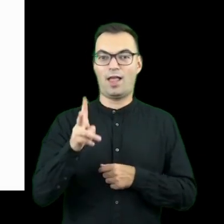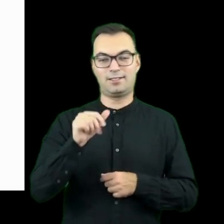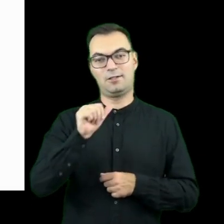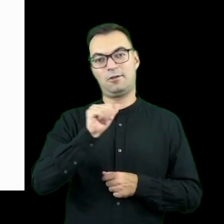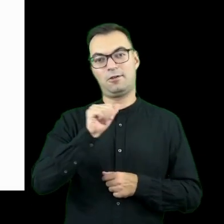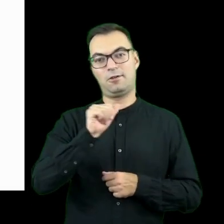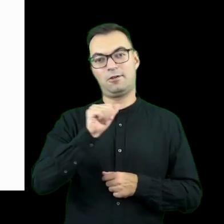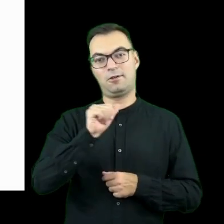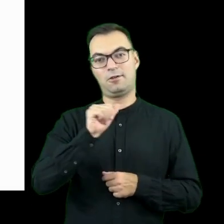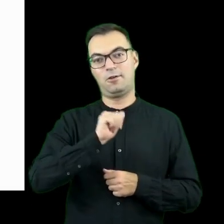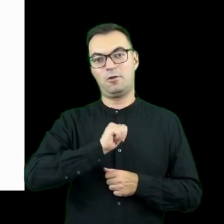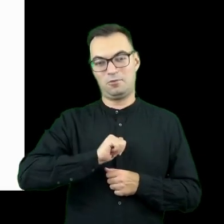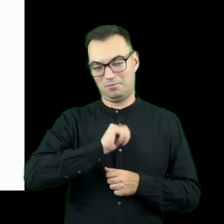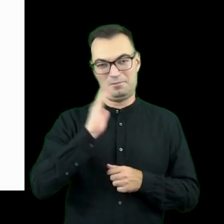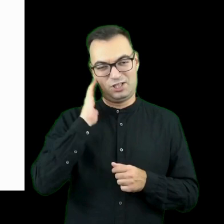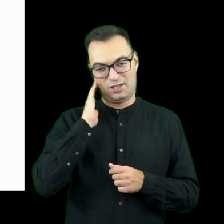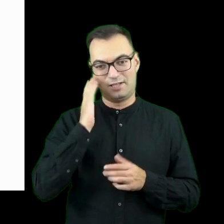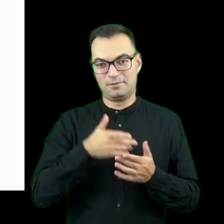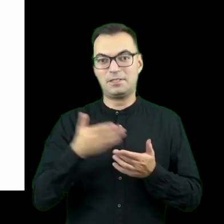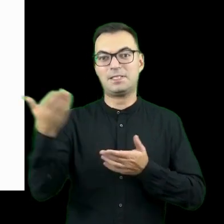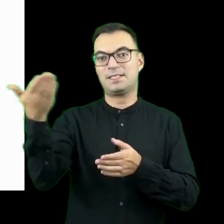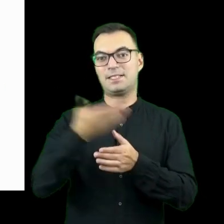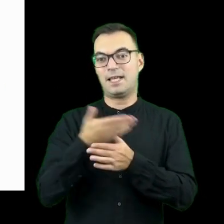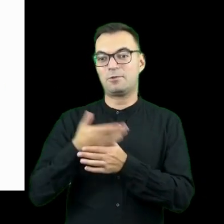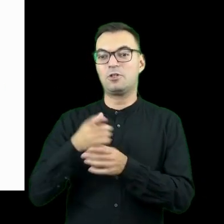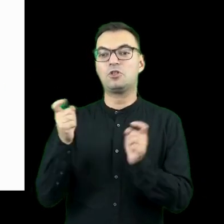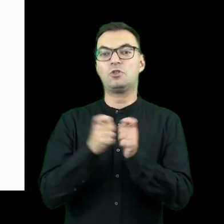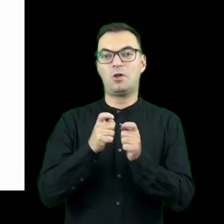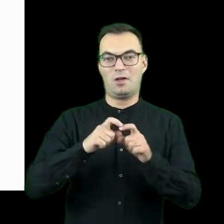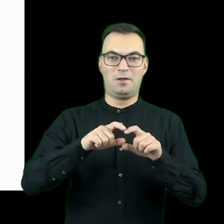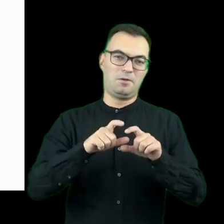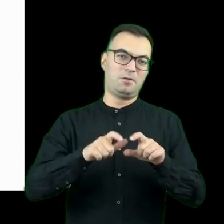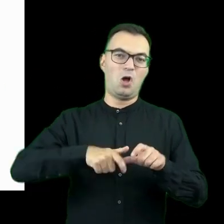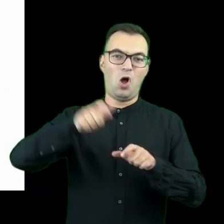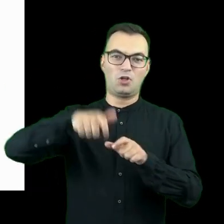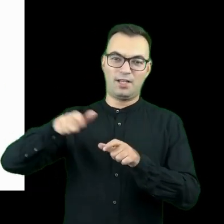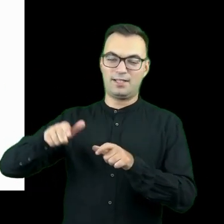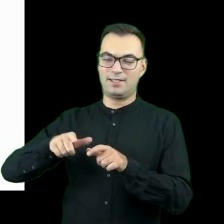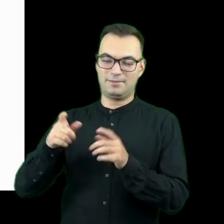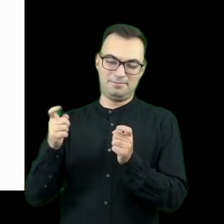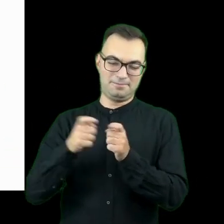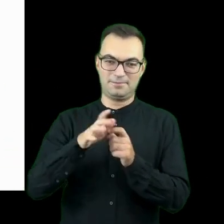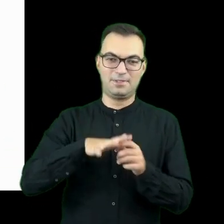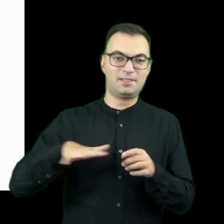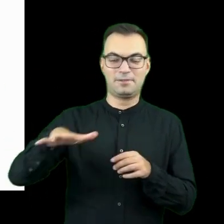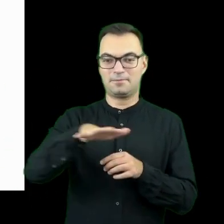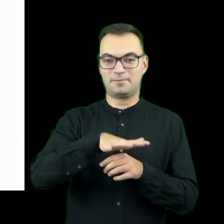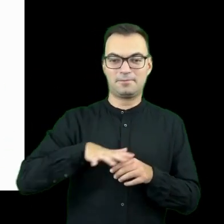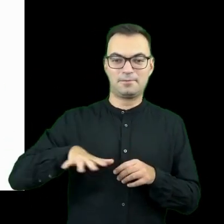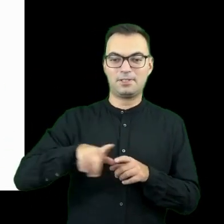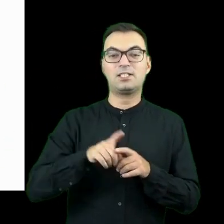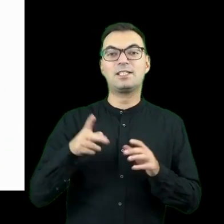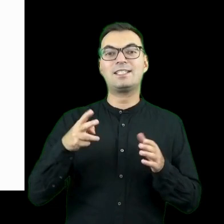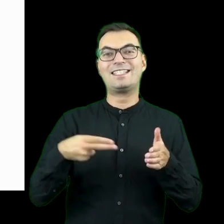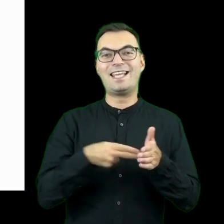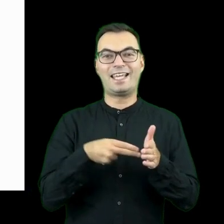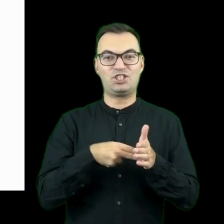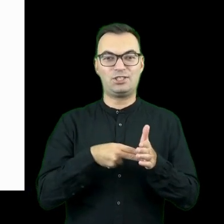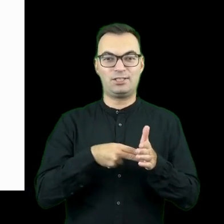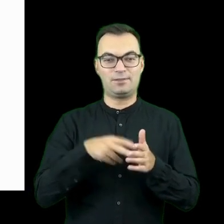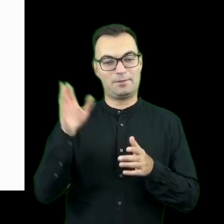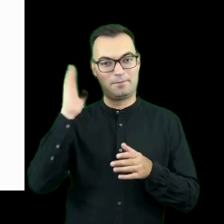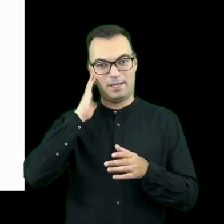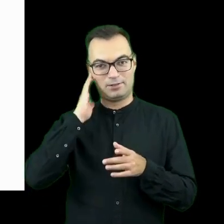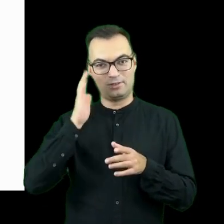kolację w swoim mieszkaniu, na które zaproszono sąsiadów z osiedla mieszkających w okolicy oraz mieszkających w okolicy Syryjczyków. Czyli